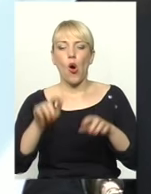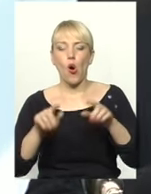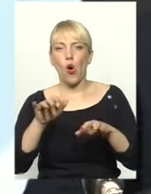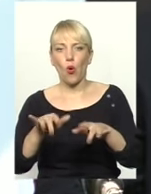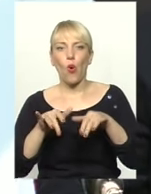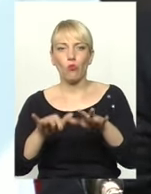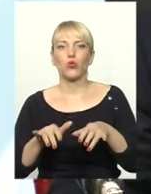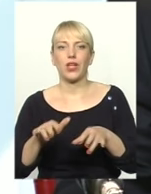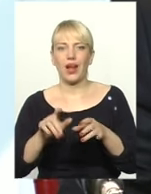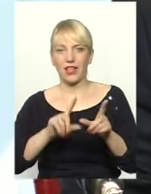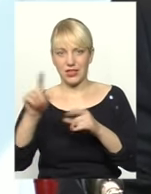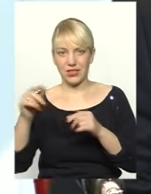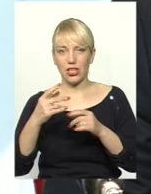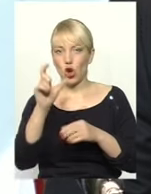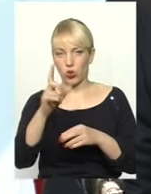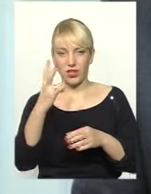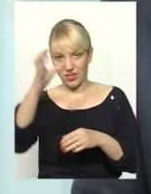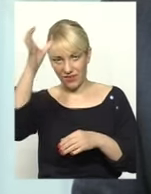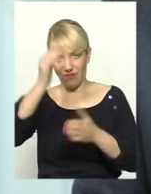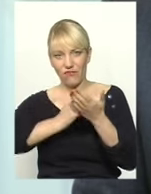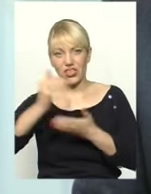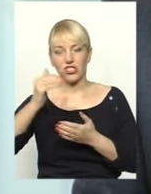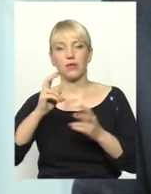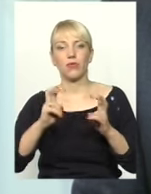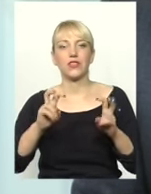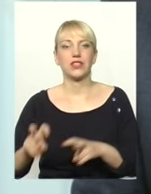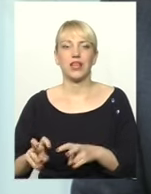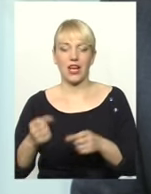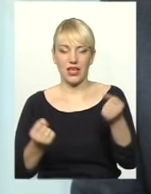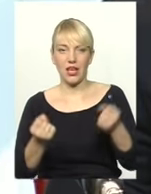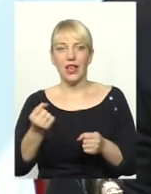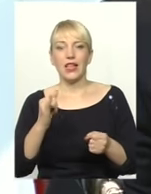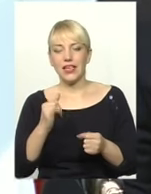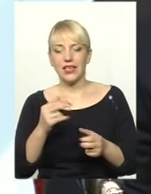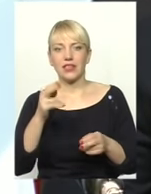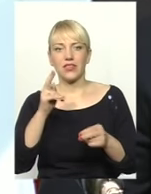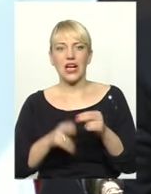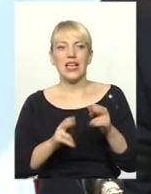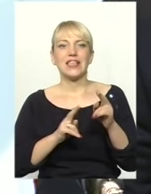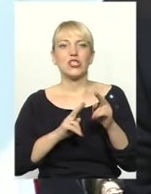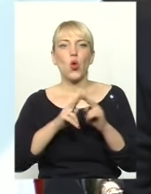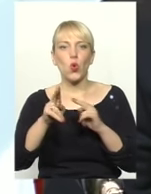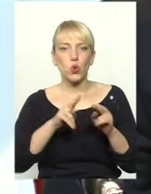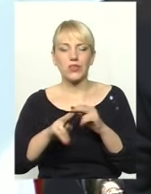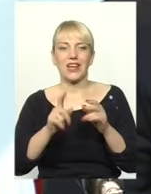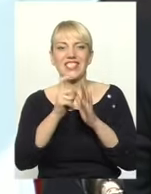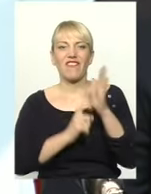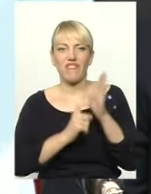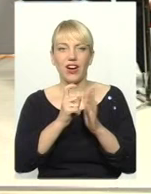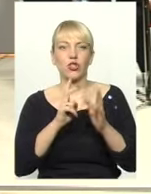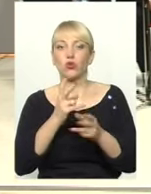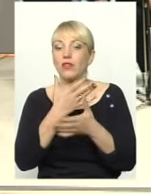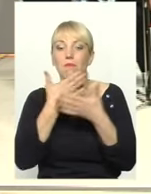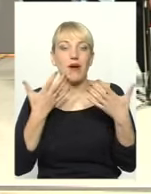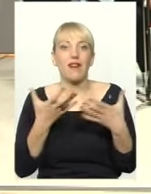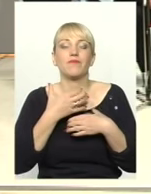вже з вищим образуванням людина сідає. І кінчаючи тим самим слюсаром і зварником, якого немає де взяти сьогодні. Хочете, вам